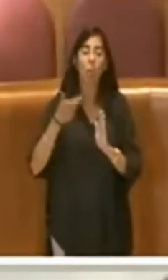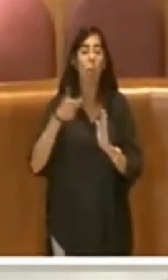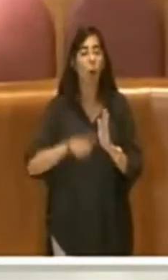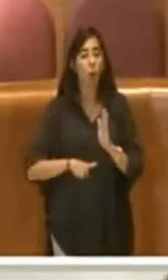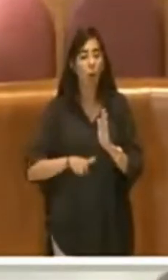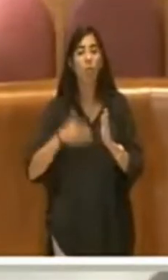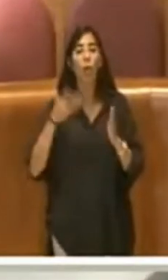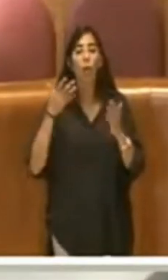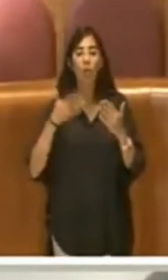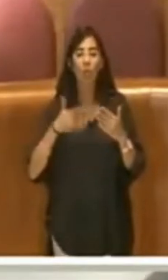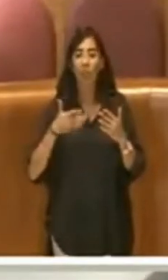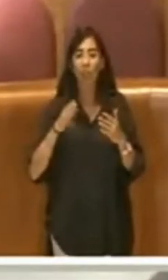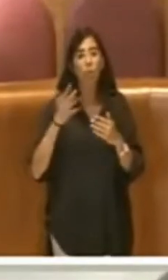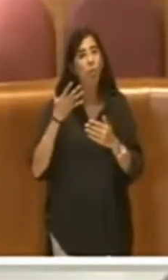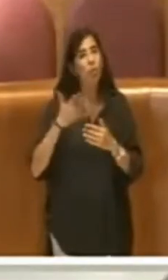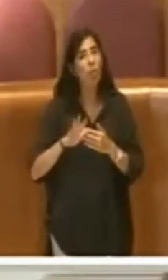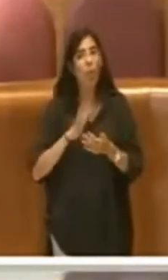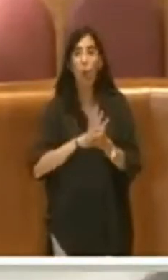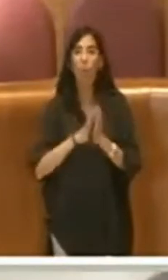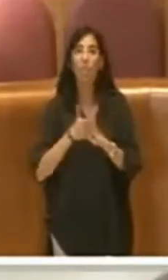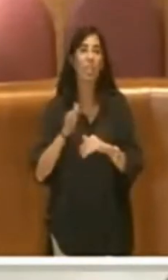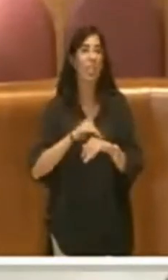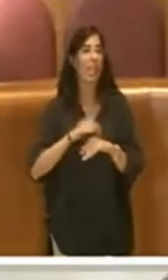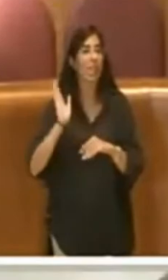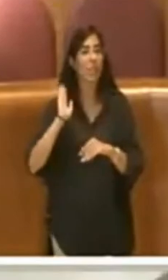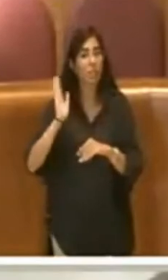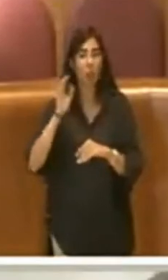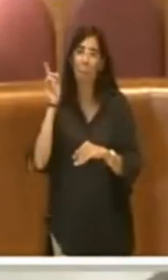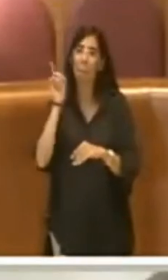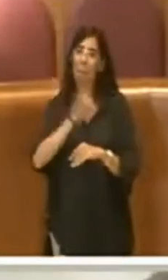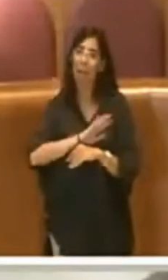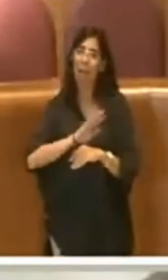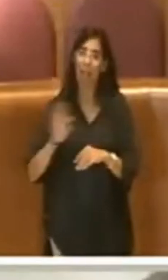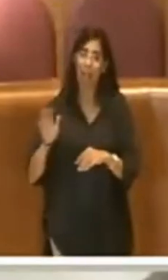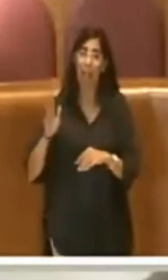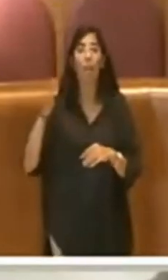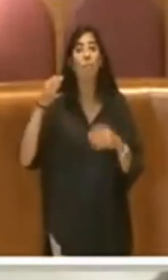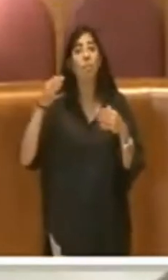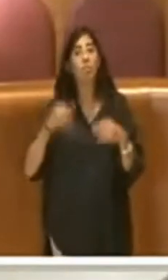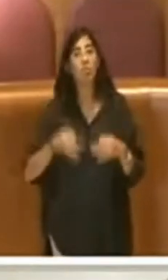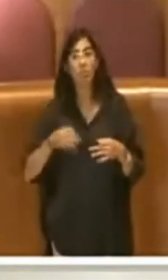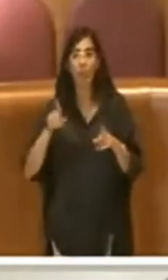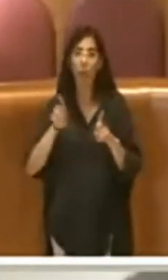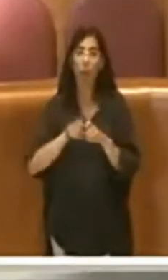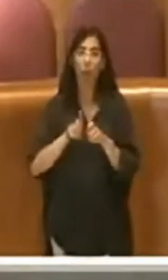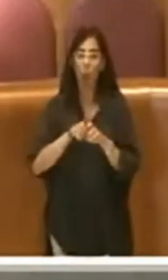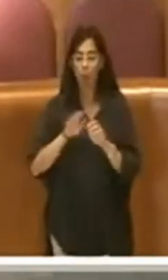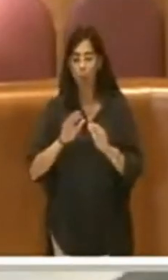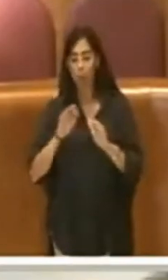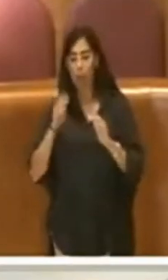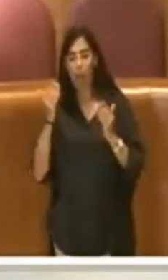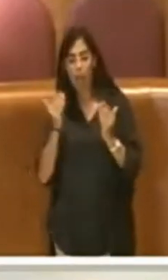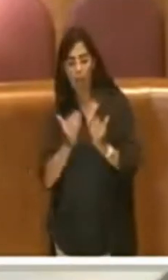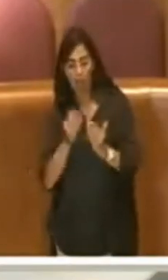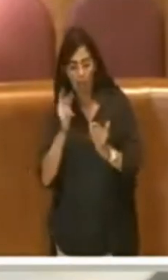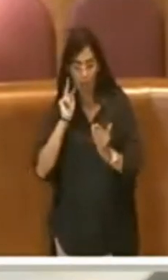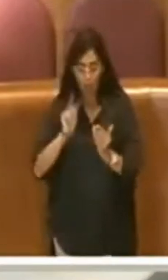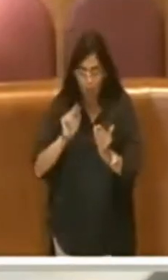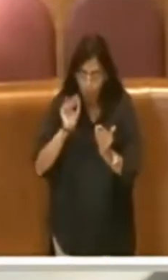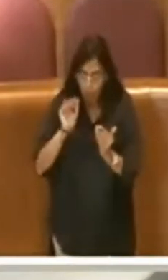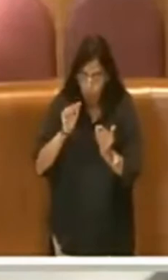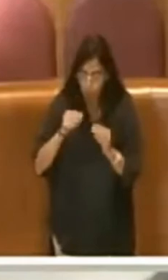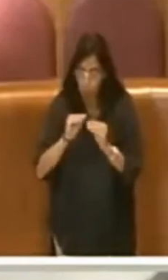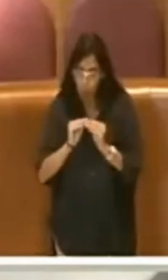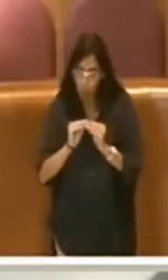male il contratto di servizio allora, che avevano stabilito con una palla di vetro nel 2010 qual era il valore degli autobus